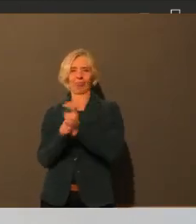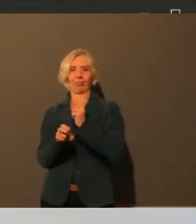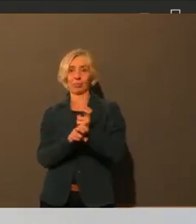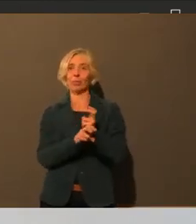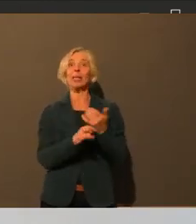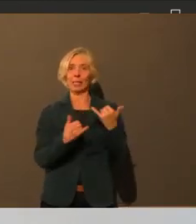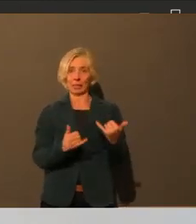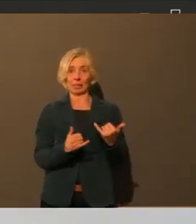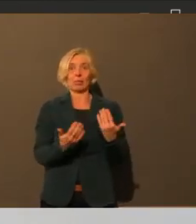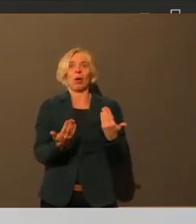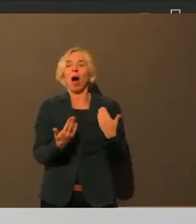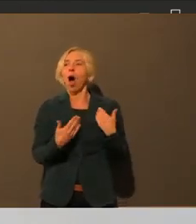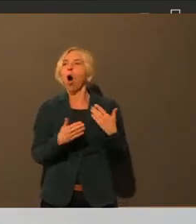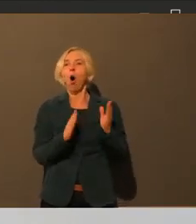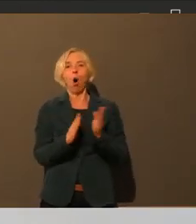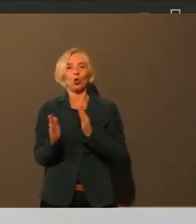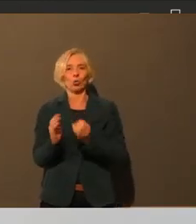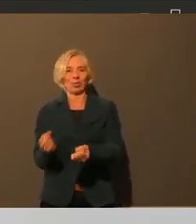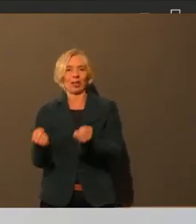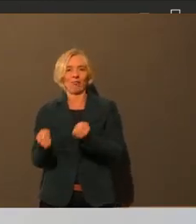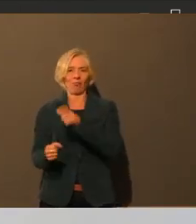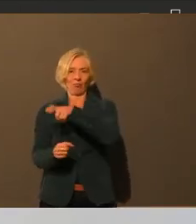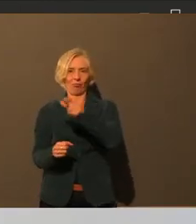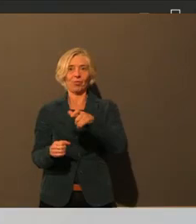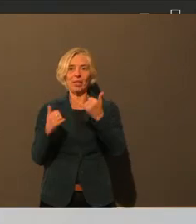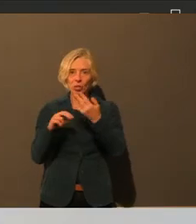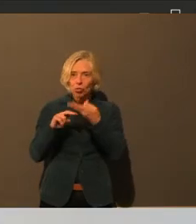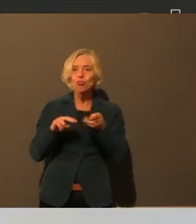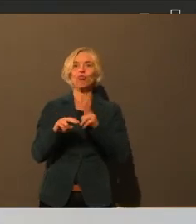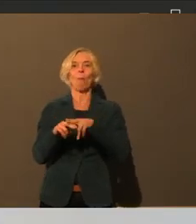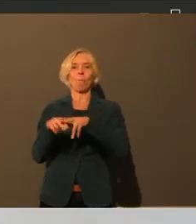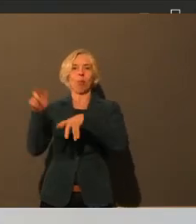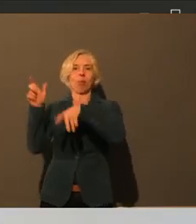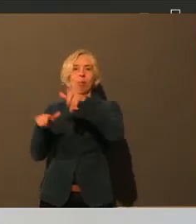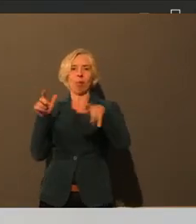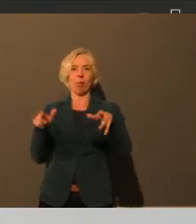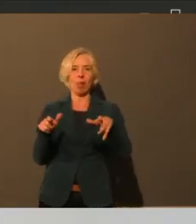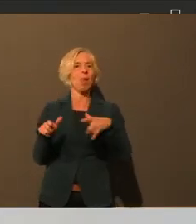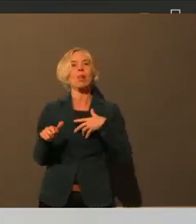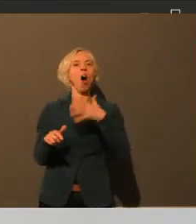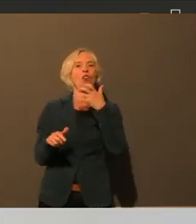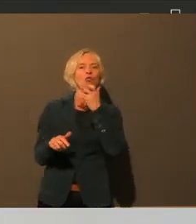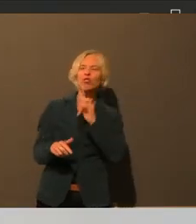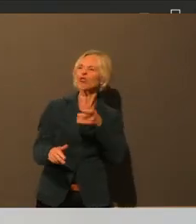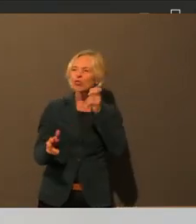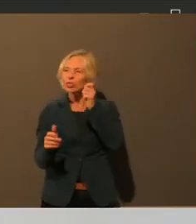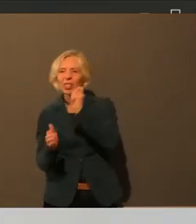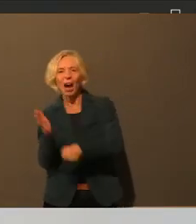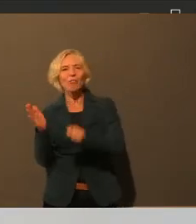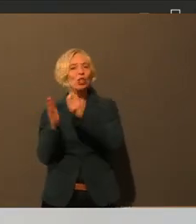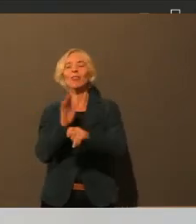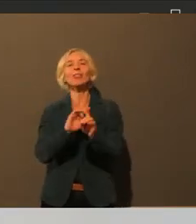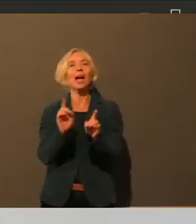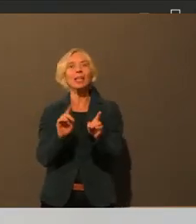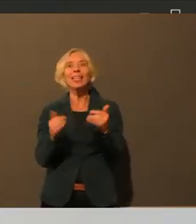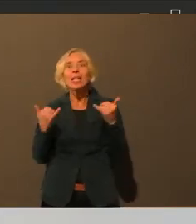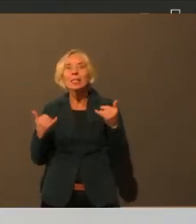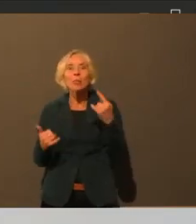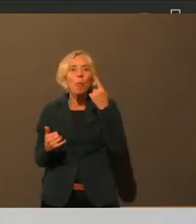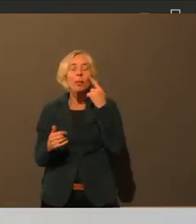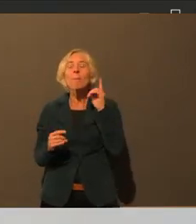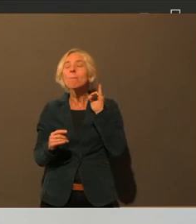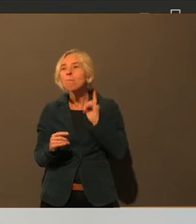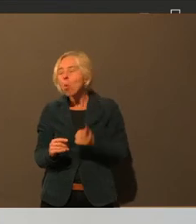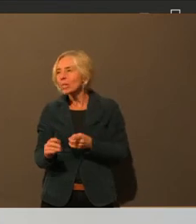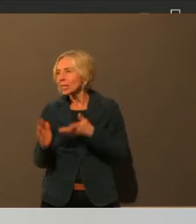verdoppelt inzwischen. Nicht, weil wir sozusagen eine strenge Law-and-Order-Politik in Augsburg immer schon mal haben wollten, sondern weil es schlicht und ergreifend im Moment so notwendig ist,